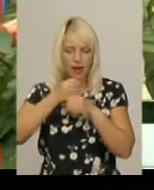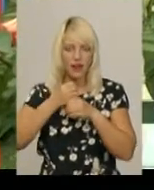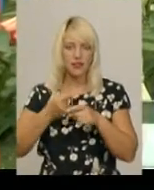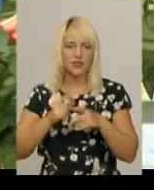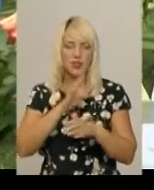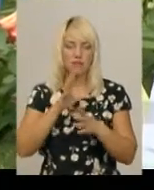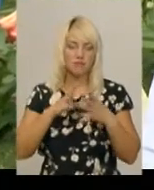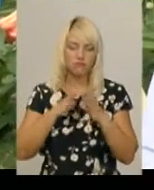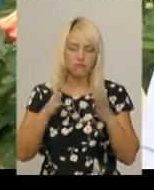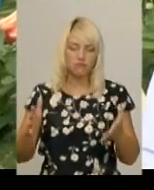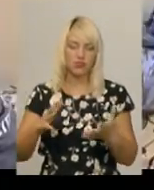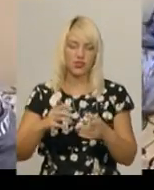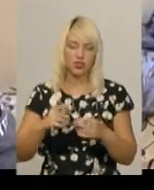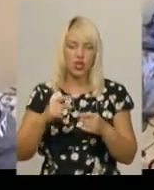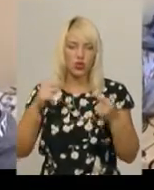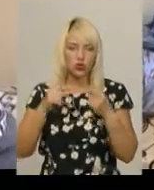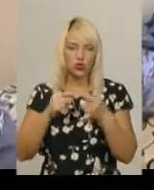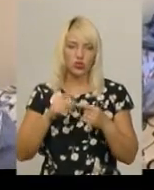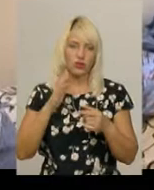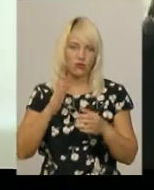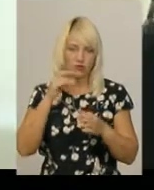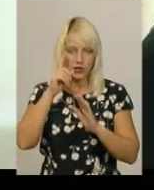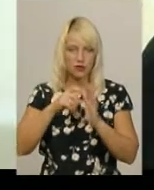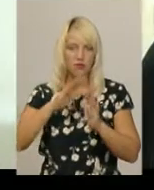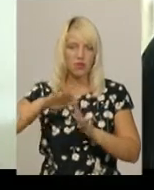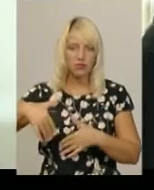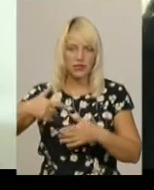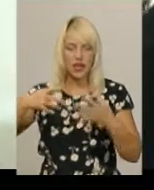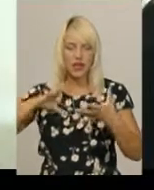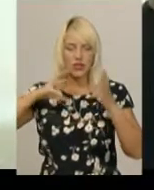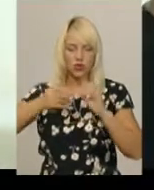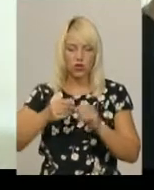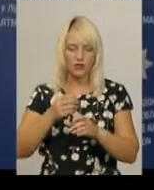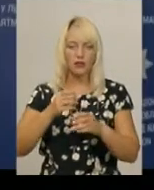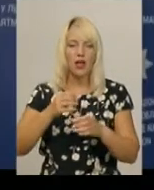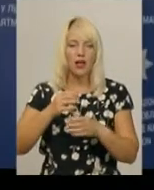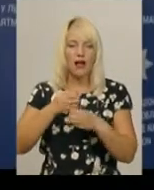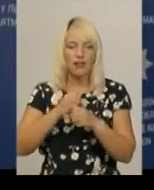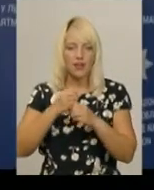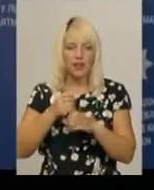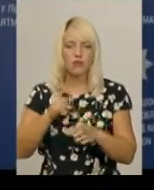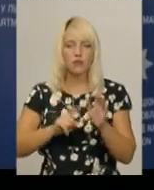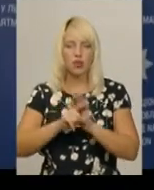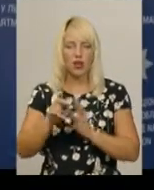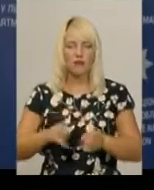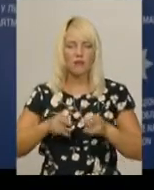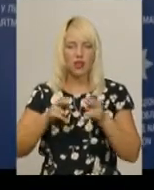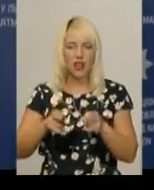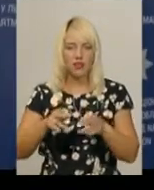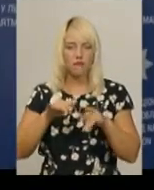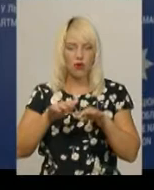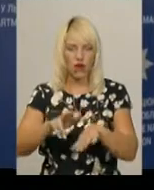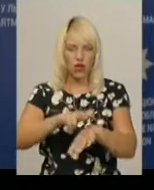отримати, як тільки буде готовий результат аналізів. За фактом утруєння поліція відкрила кримінальне провадження. За частиною першої статті